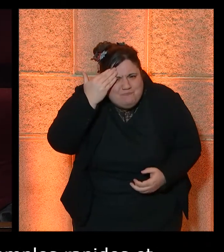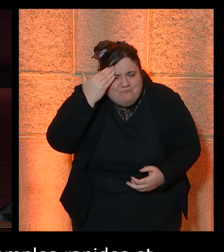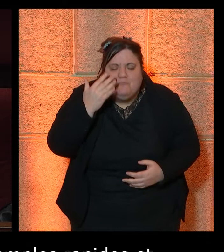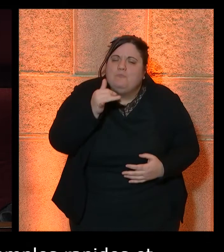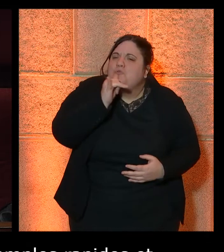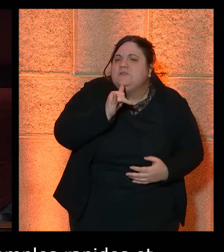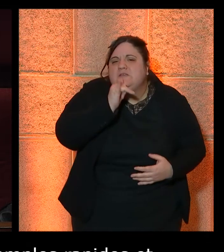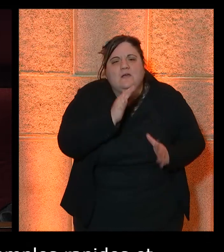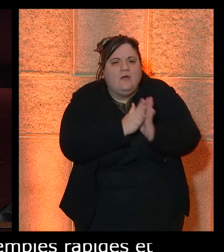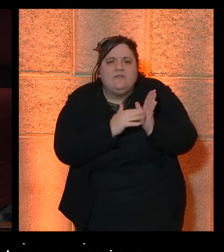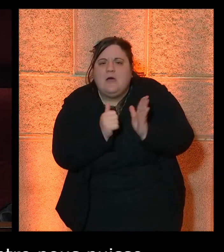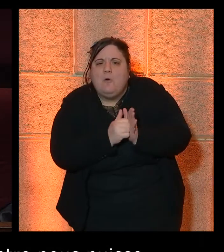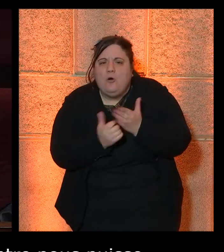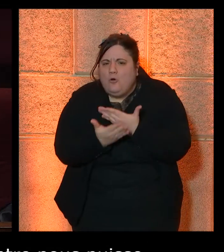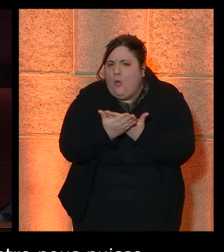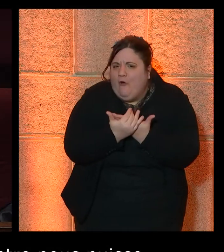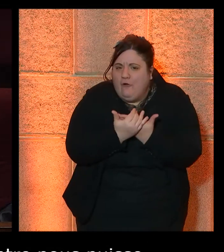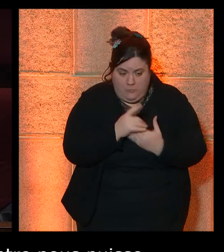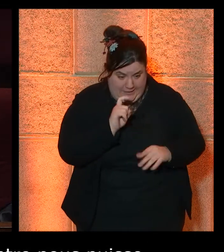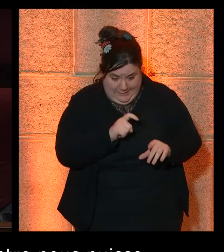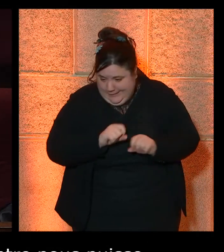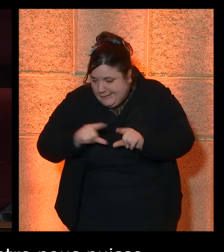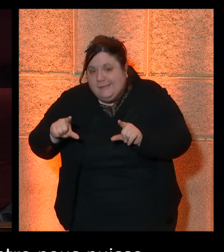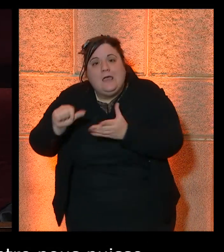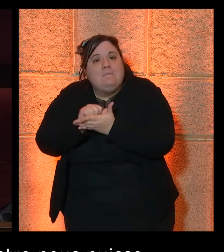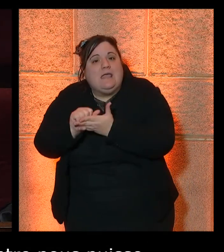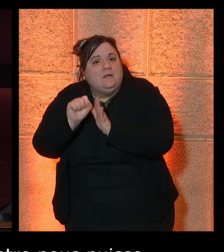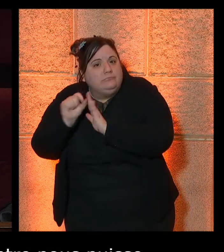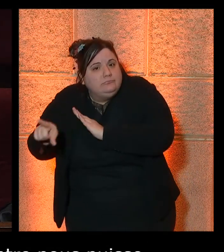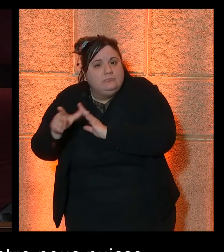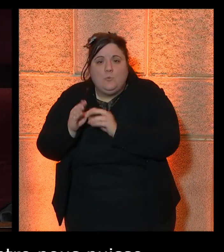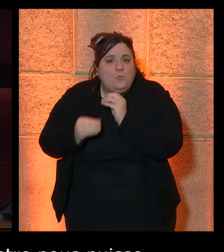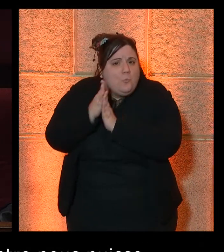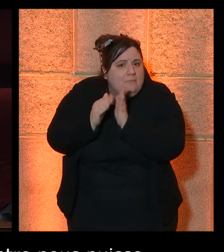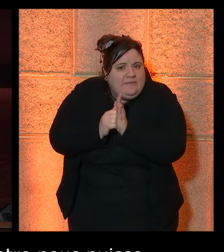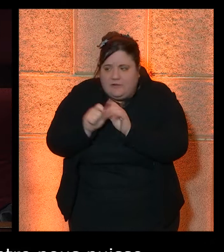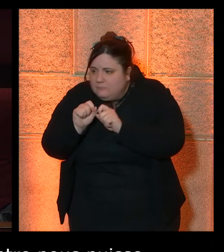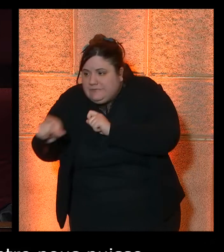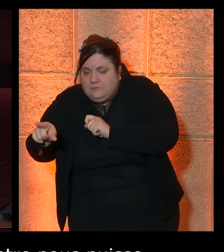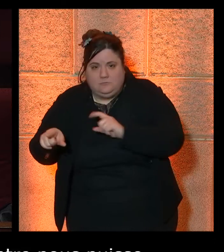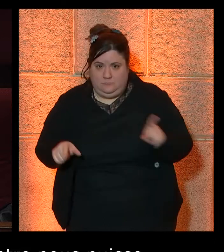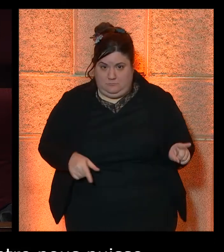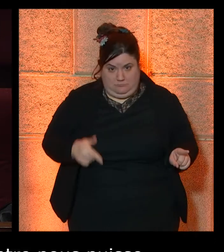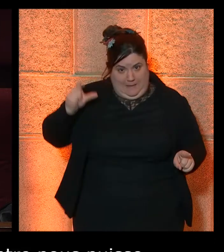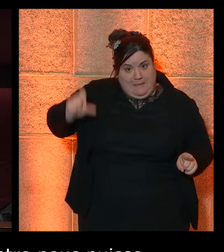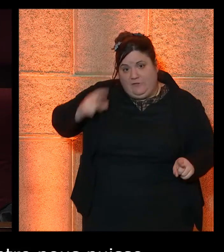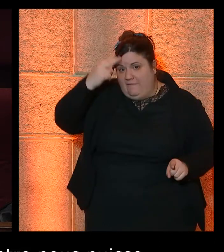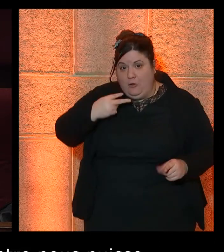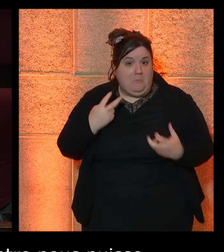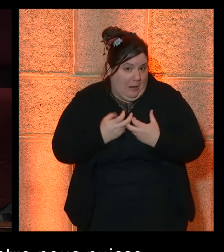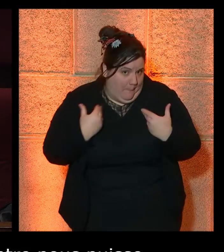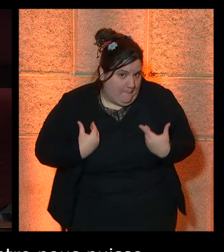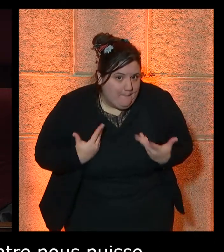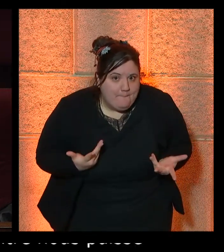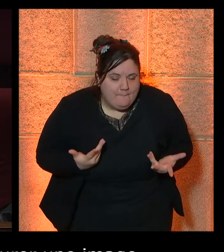enveloppe, et donc du coup on se dit ça c'est forcément pour envoyer un message, pour envoyer un mail. Une personne aveugle, comme moi,